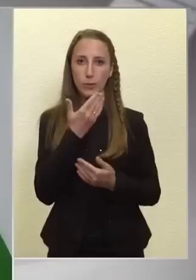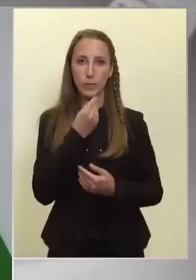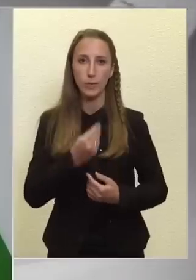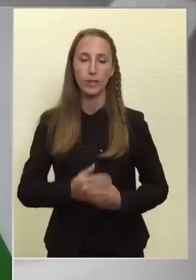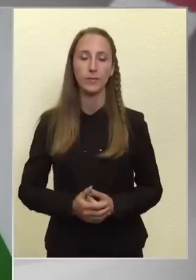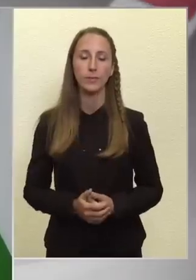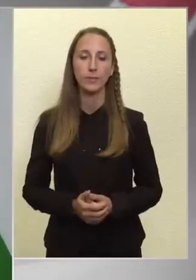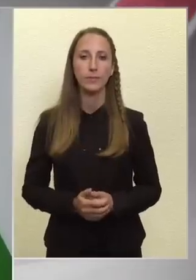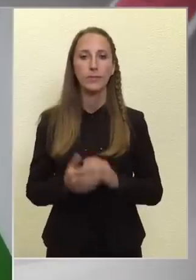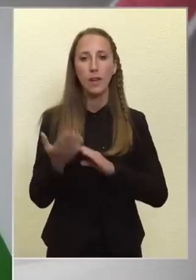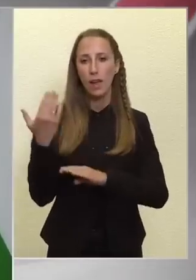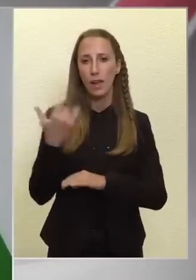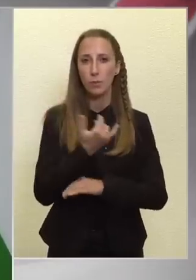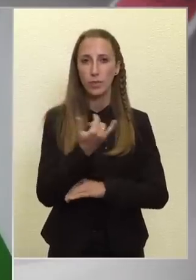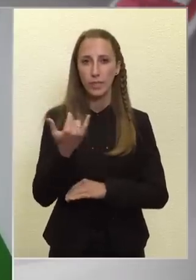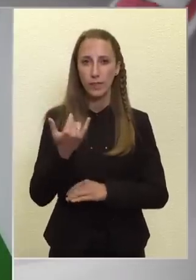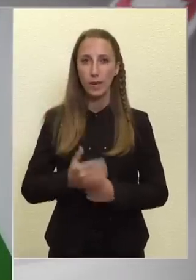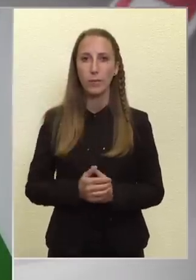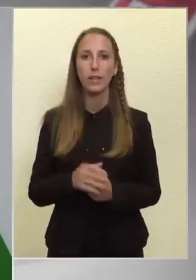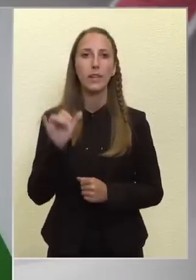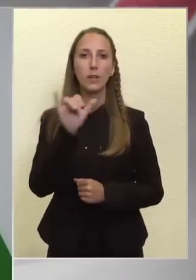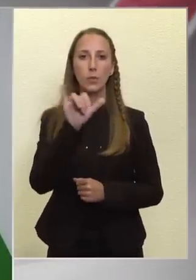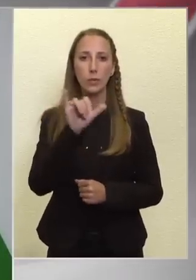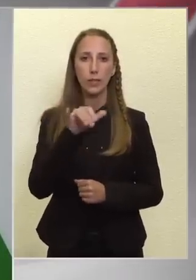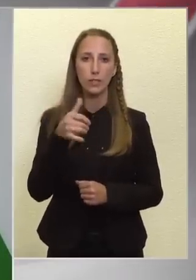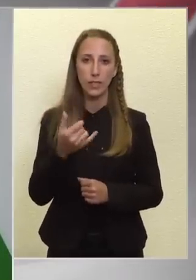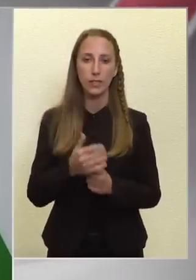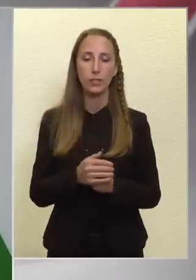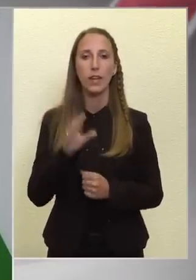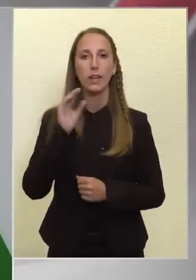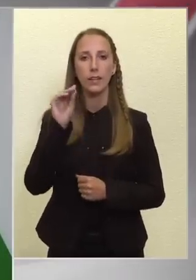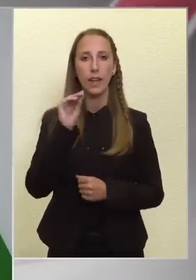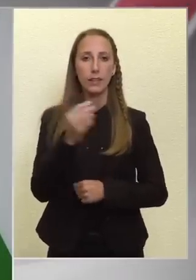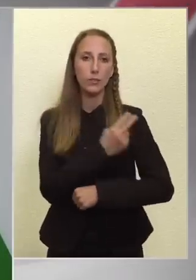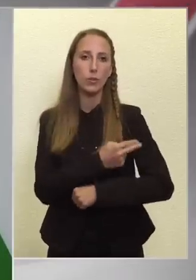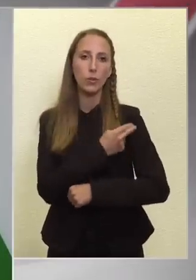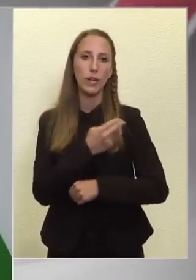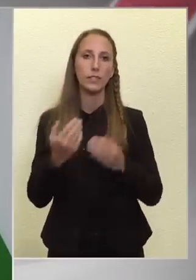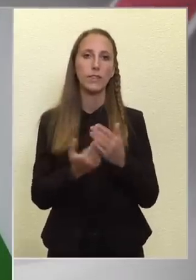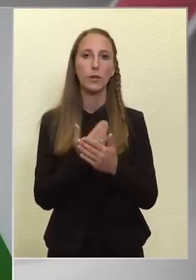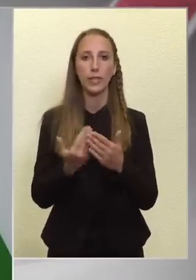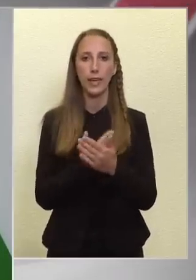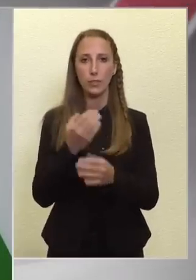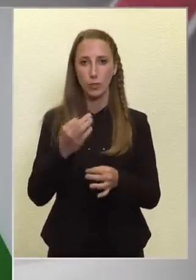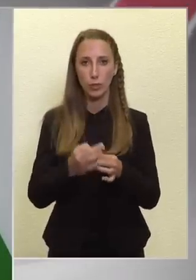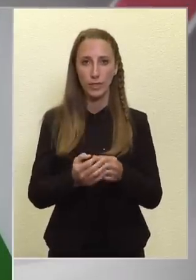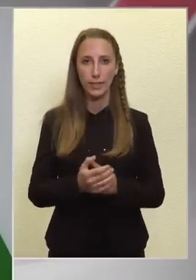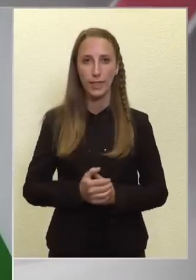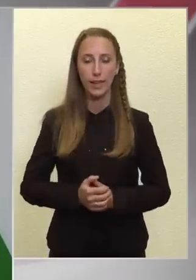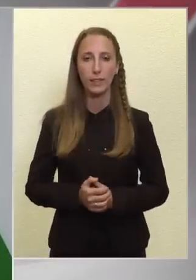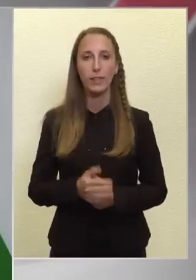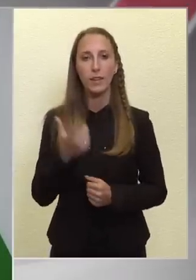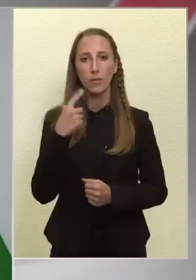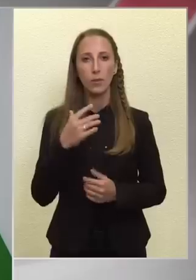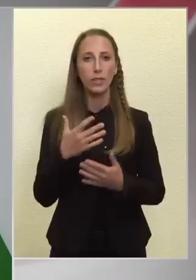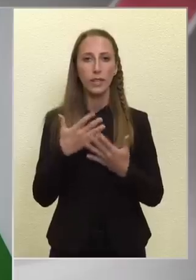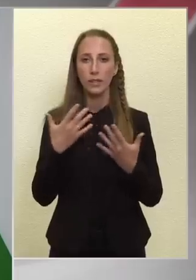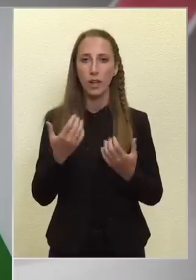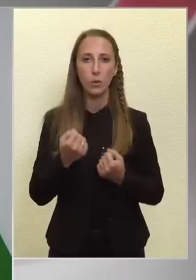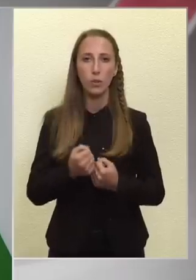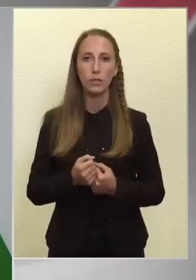Az elmúlt években Budapesten is jelentős kórház felújítások történtek. Volt egy nagyon